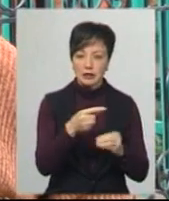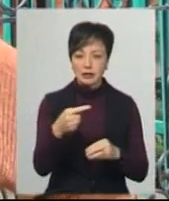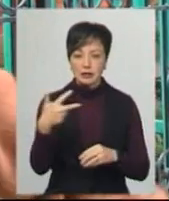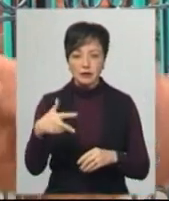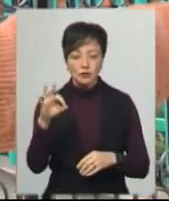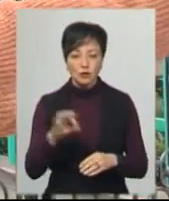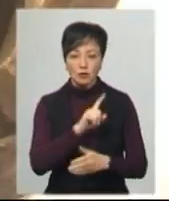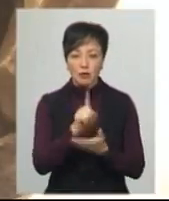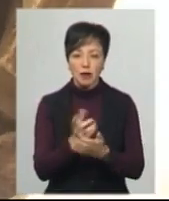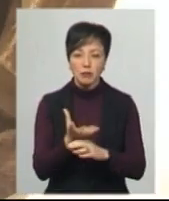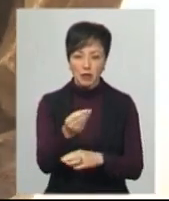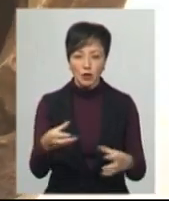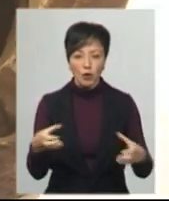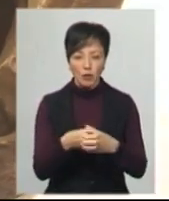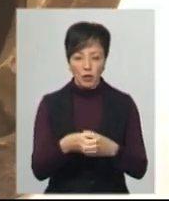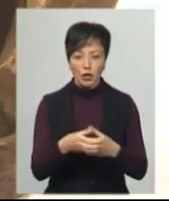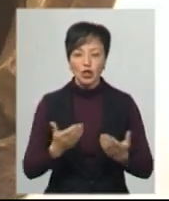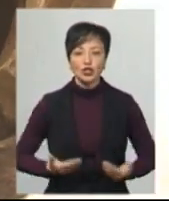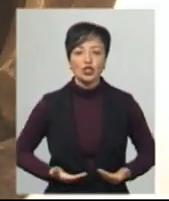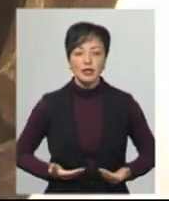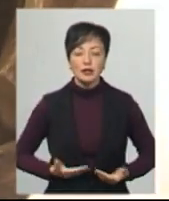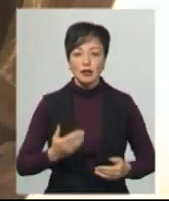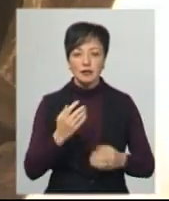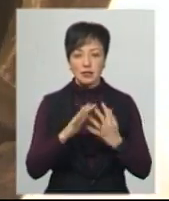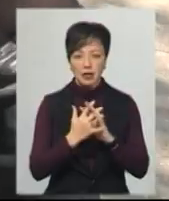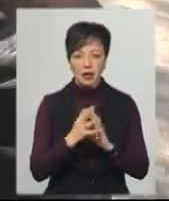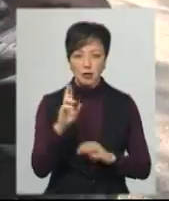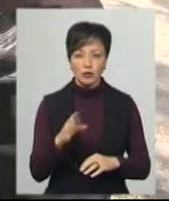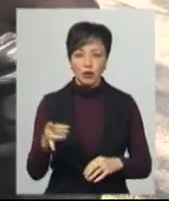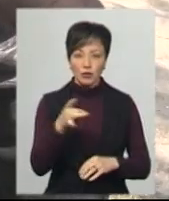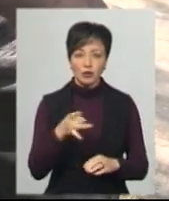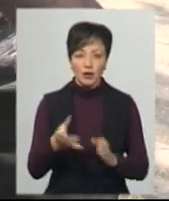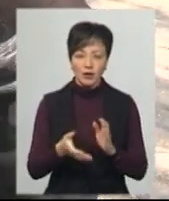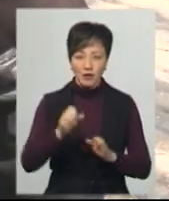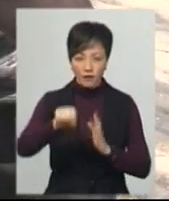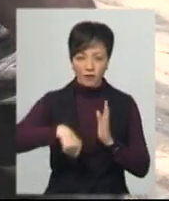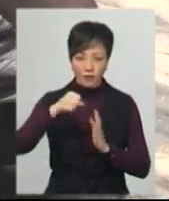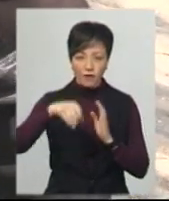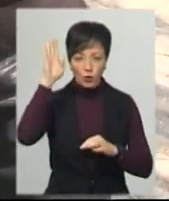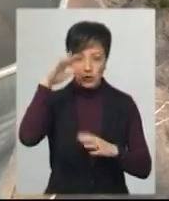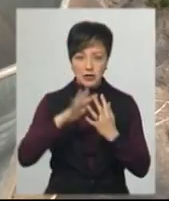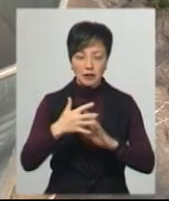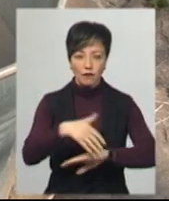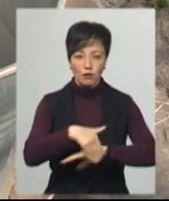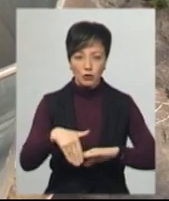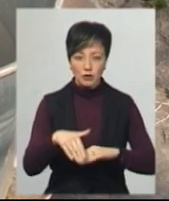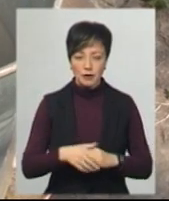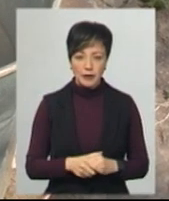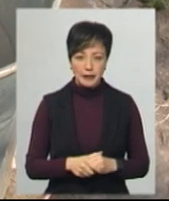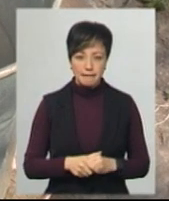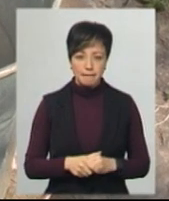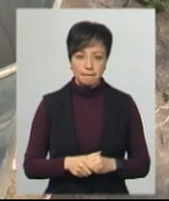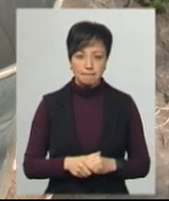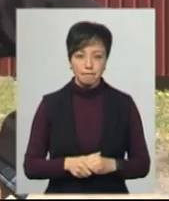% має сплатити громада. Житель стріхівців Єрмоленецького району Олександр викачує відро води з керниці на сільській вулиці. Буквально